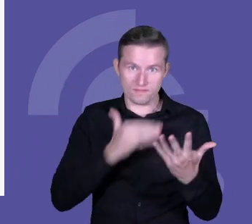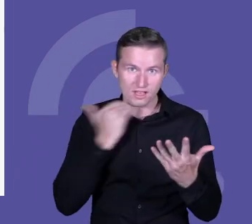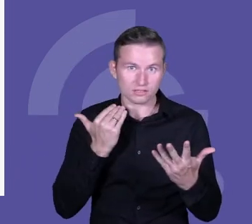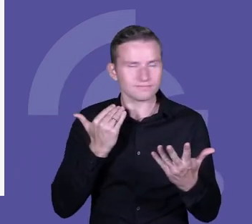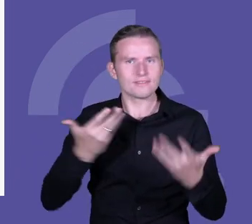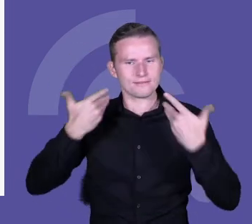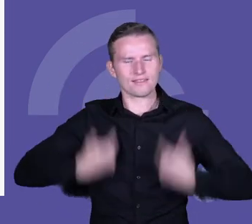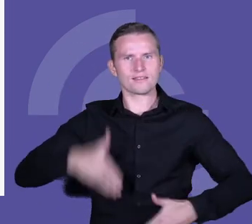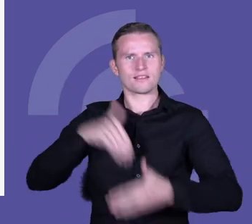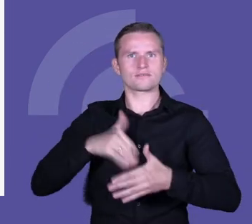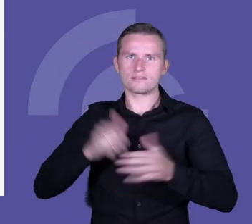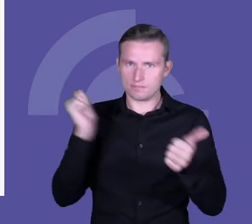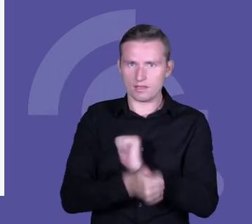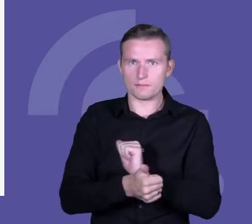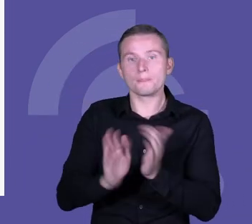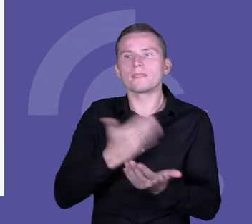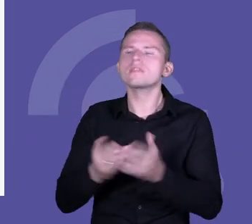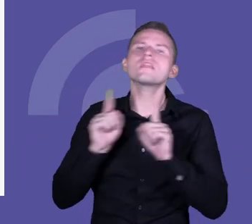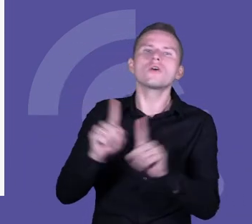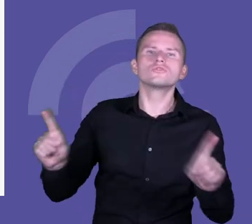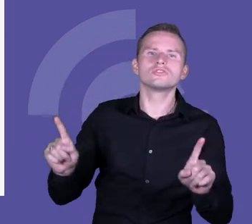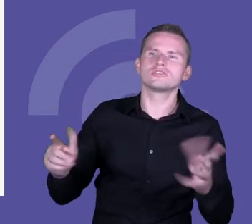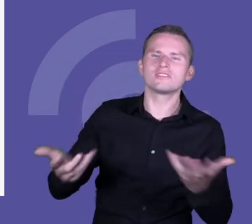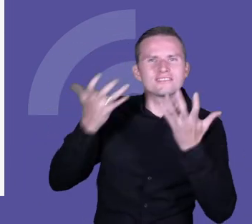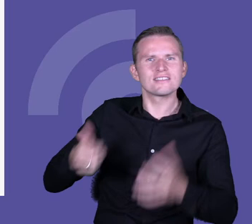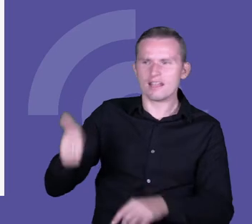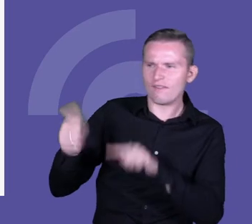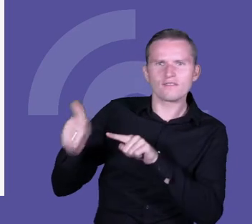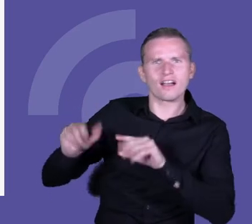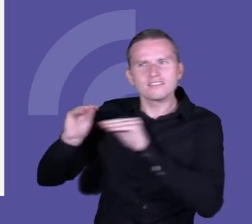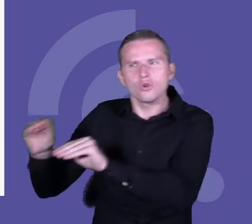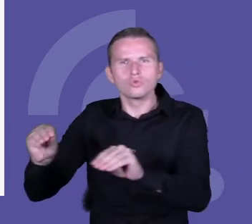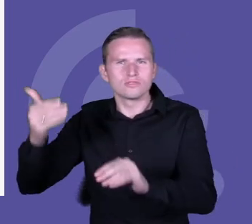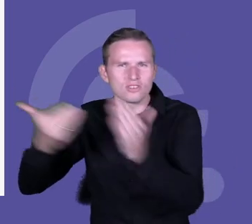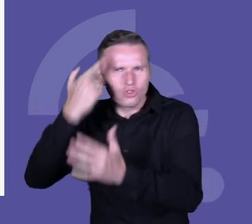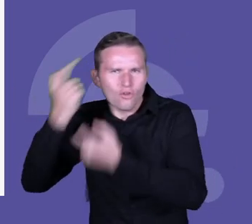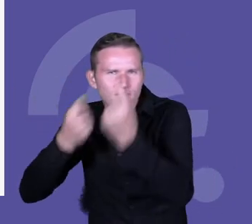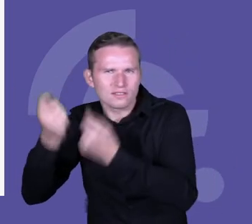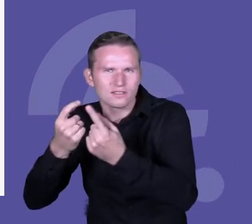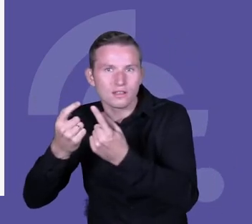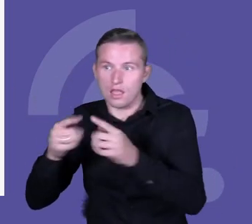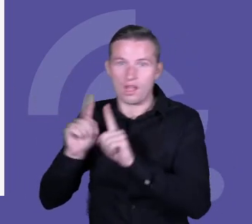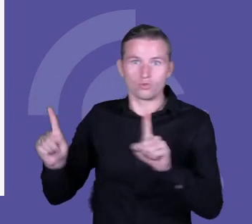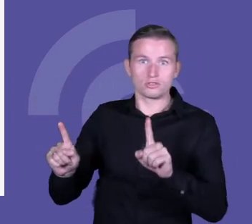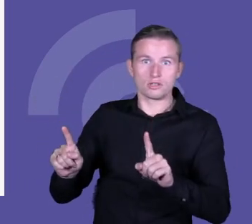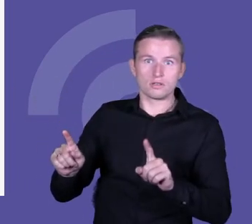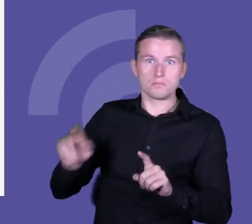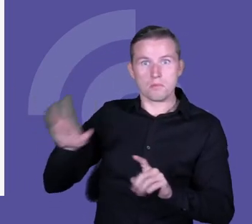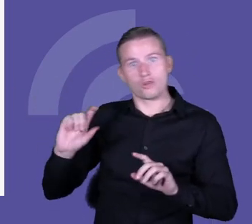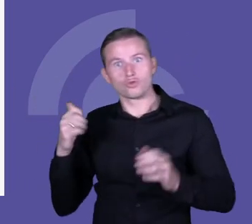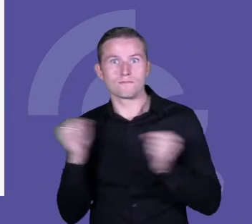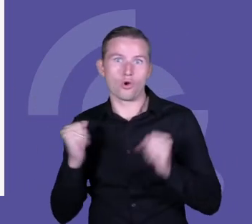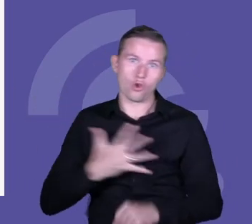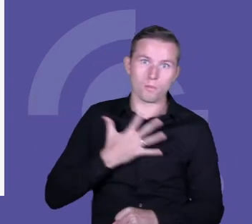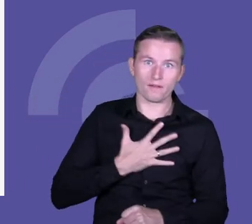czy możemy się tego bać. Czyli na przykład nauczyciel, który chce uczyć kompetencji proinnowacyjnych, to może się czegoś ubawiać. No pewnie, że się może ubawiać.